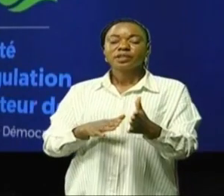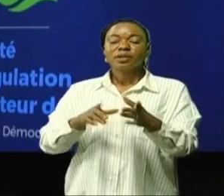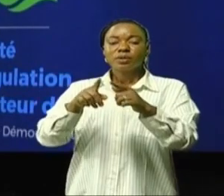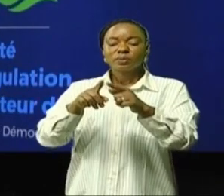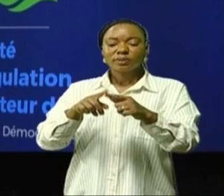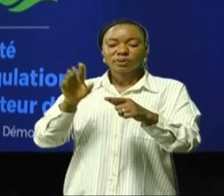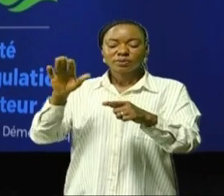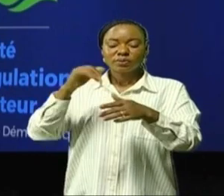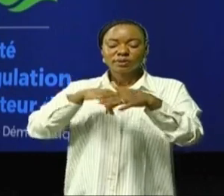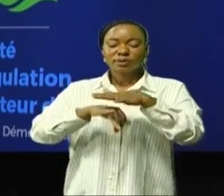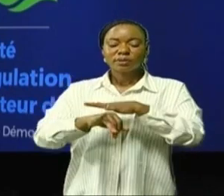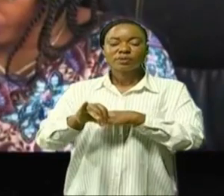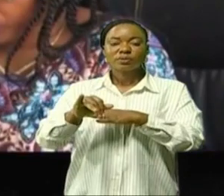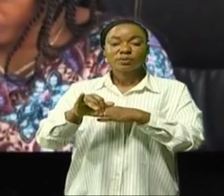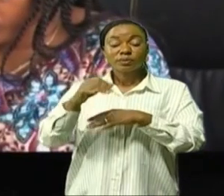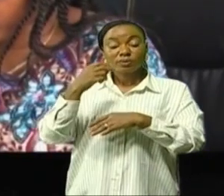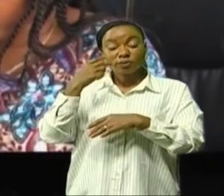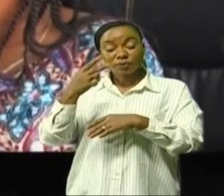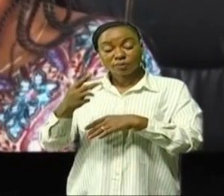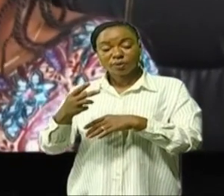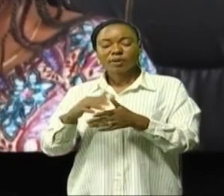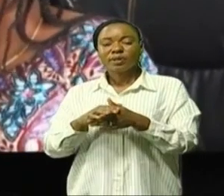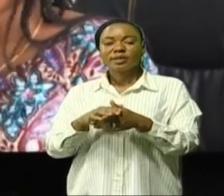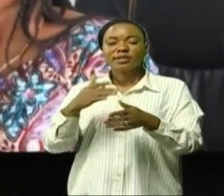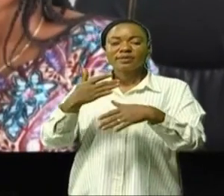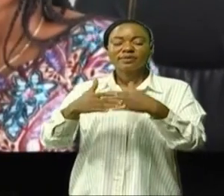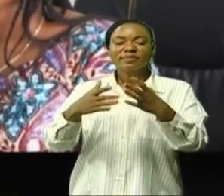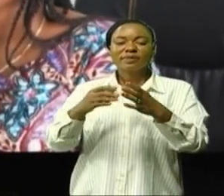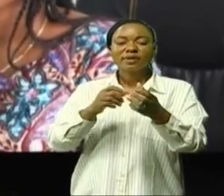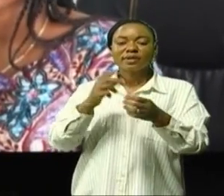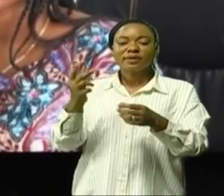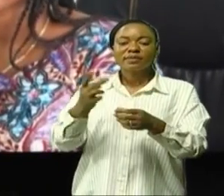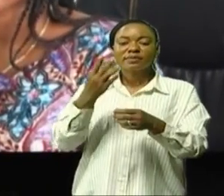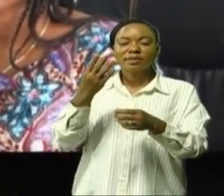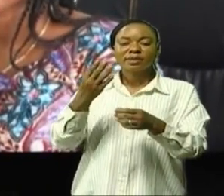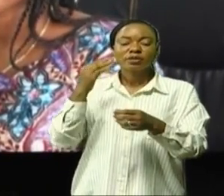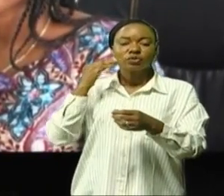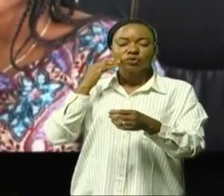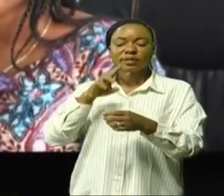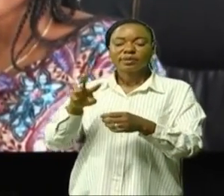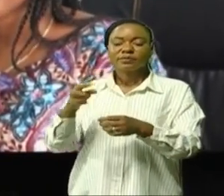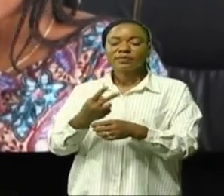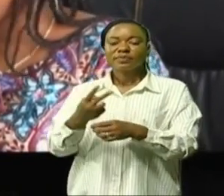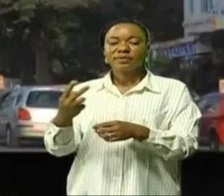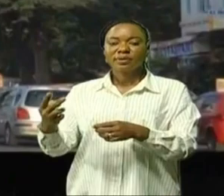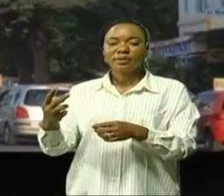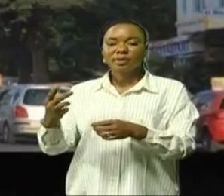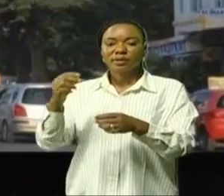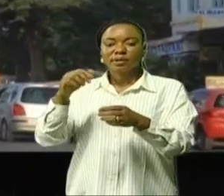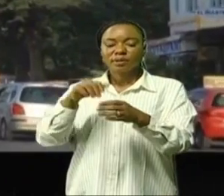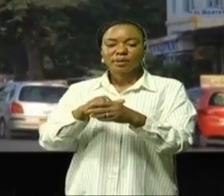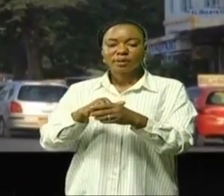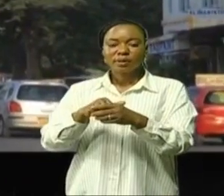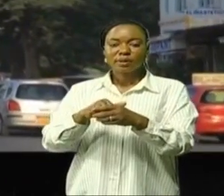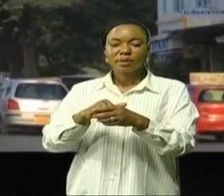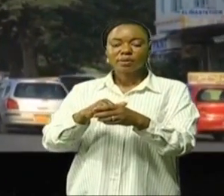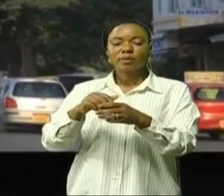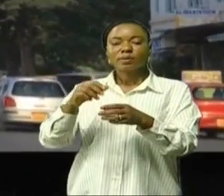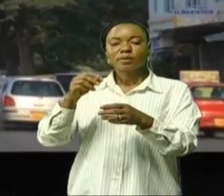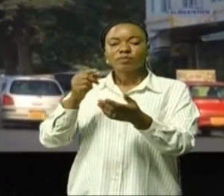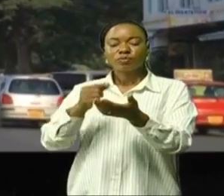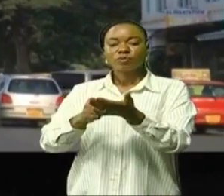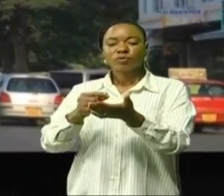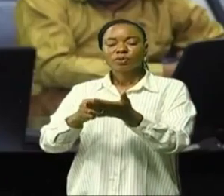adhésion à l'EREA en effet s'est faite le 24 juin 2022 à Bujumbura au Burundi